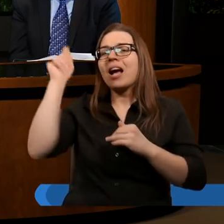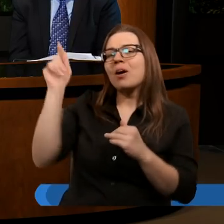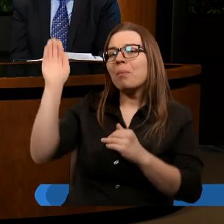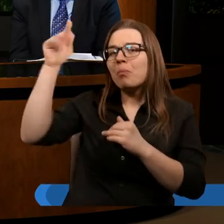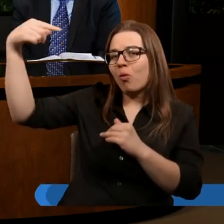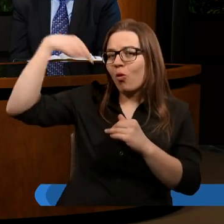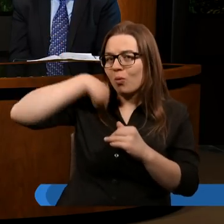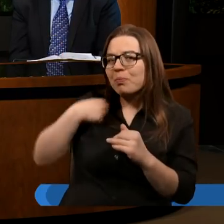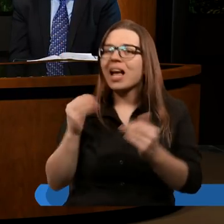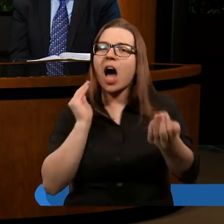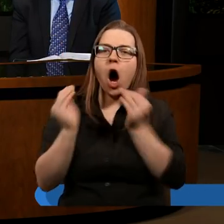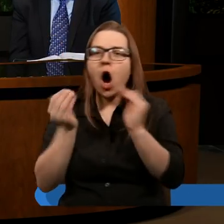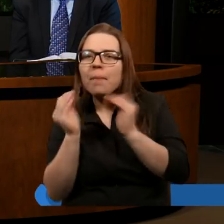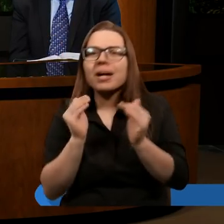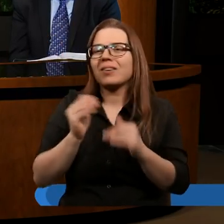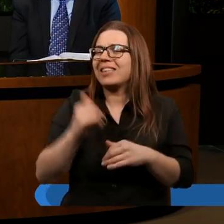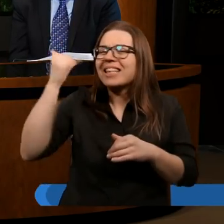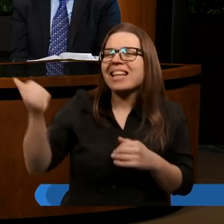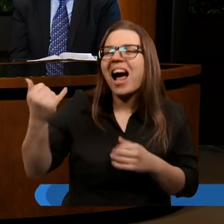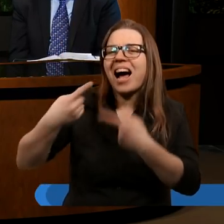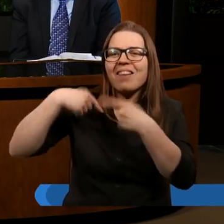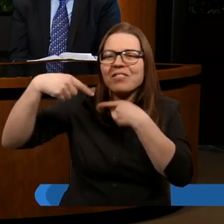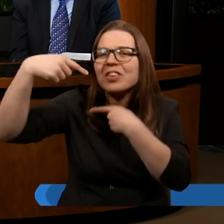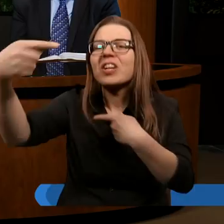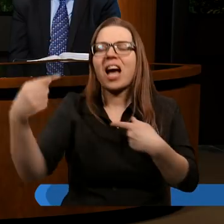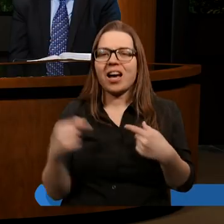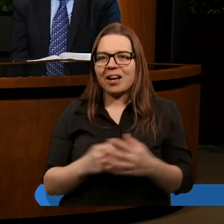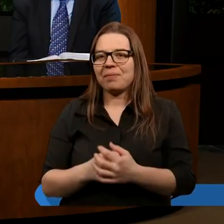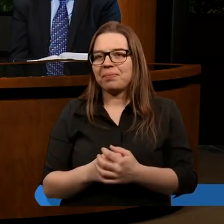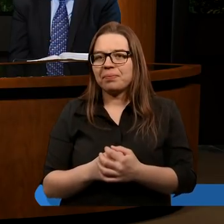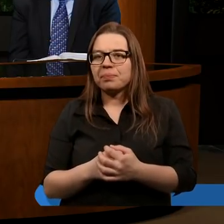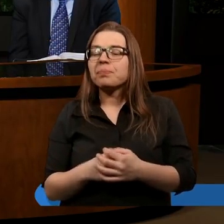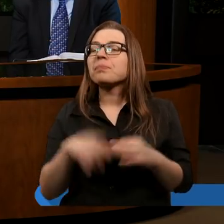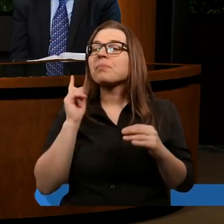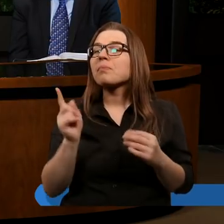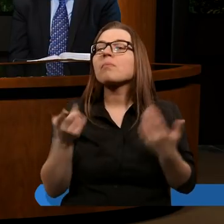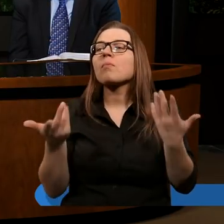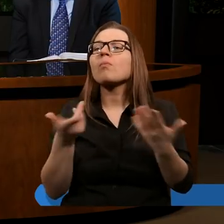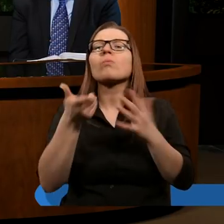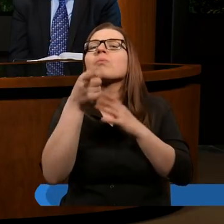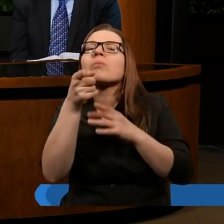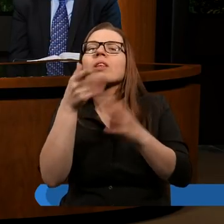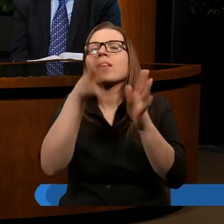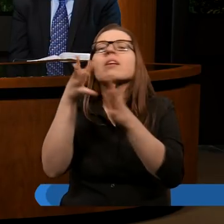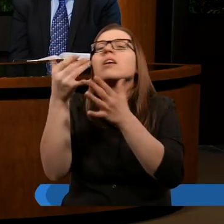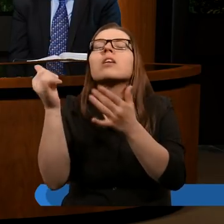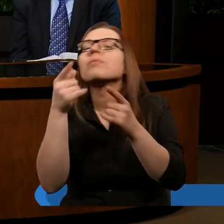opiekuje się waszym życiem i też losami całego świata. A jak Igor, odbierasz